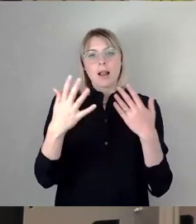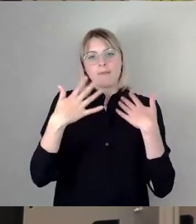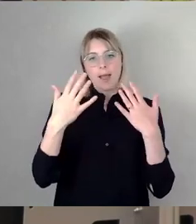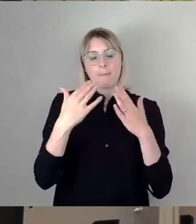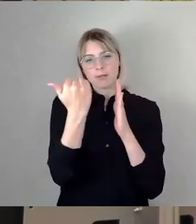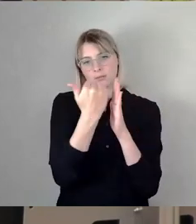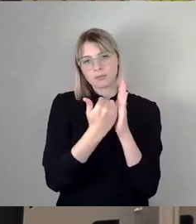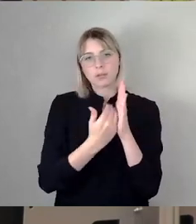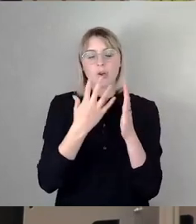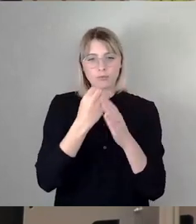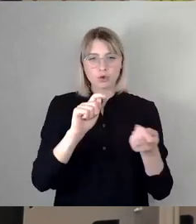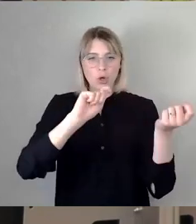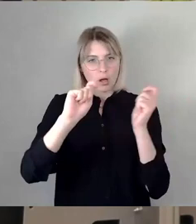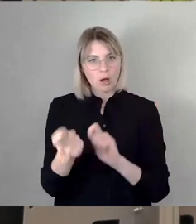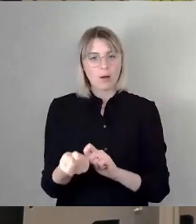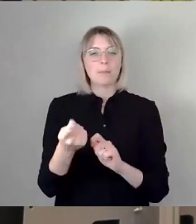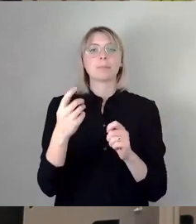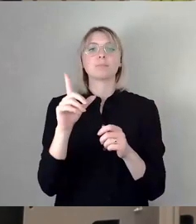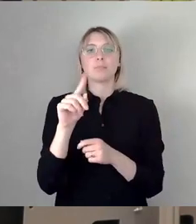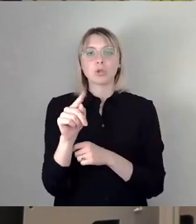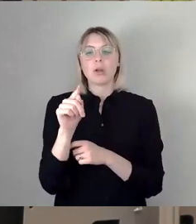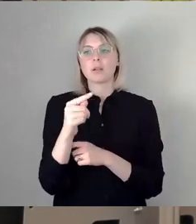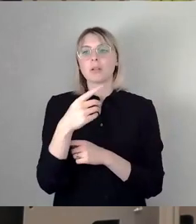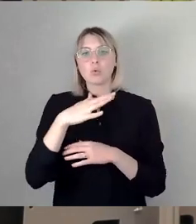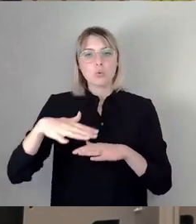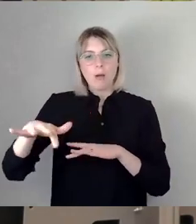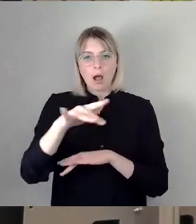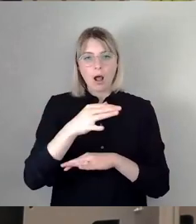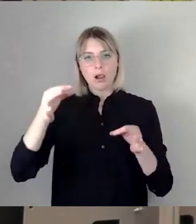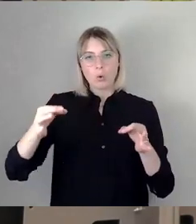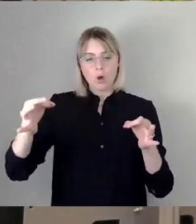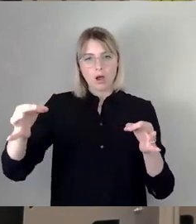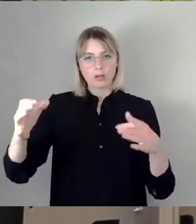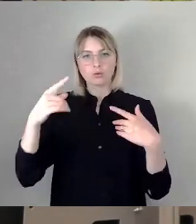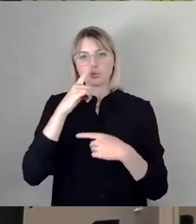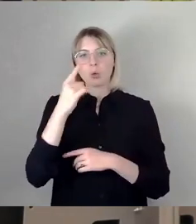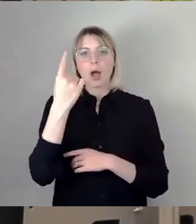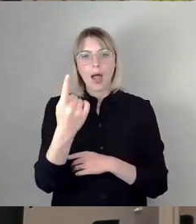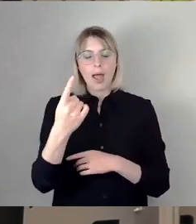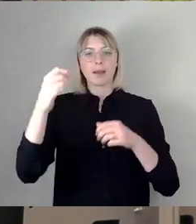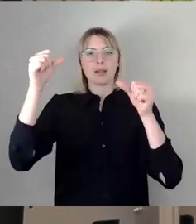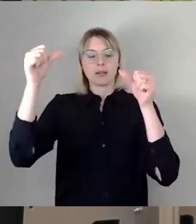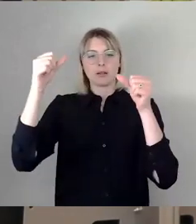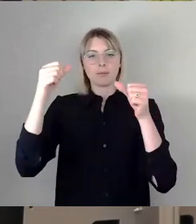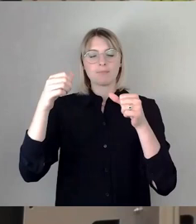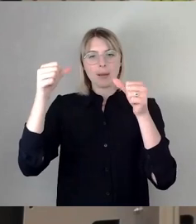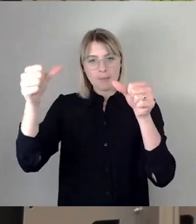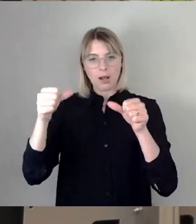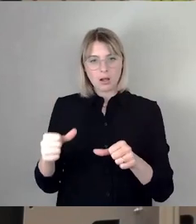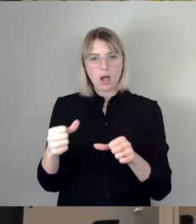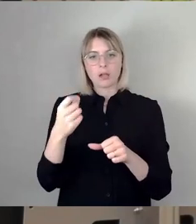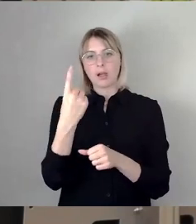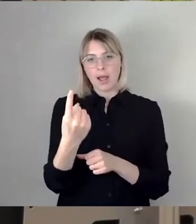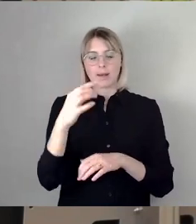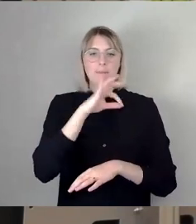auch beinhaltet, dass man an jedem Standort nur noch ein Plakat jeder Partei oder Wählervereinigung hängen könnte.